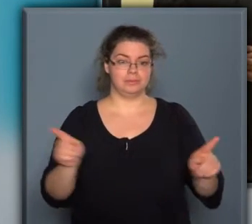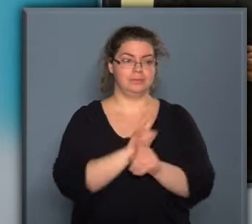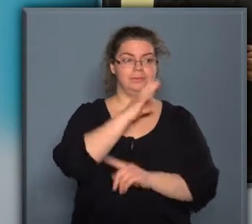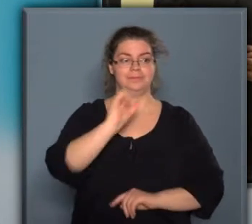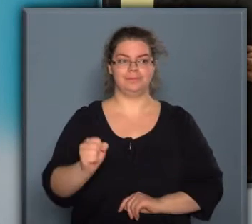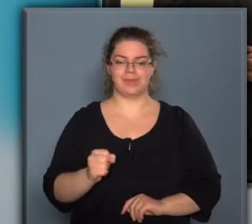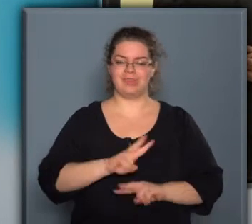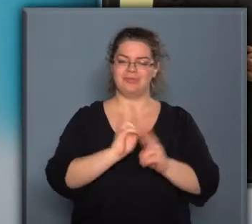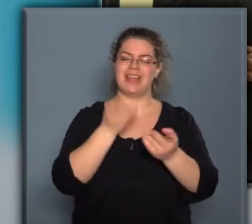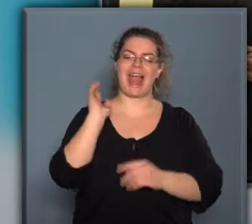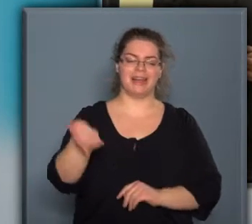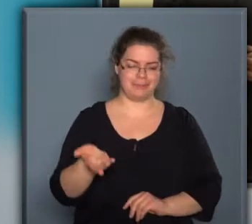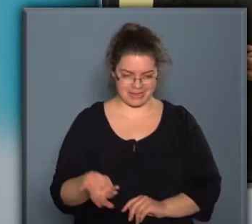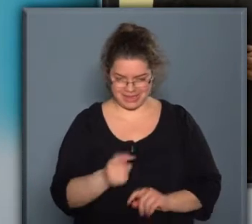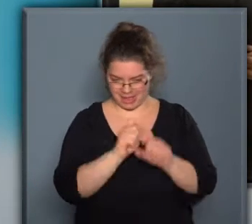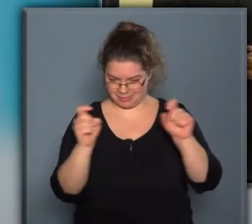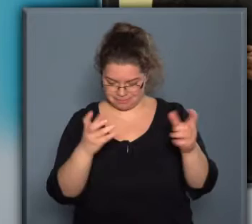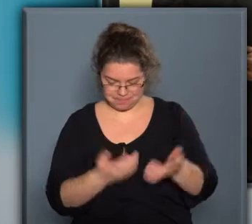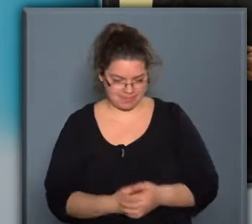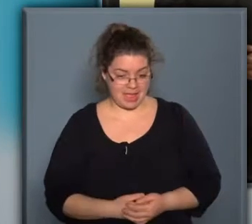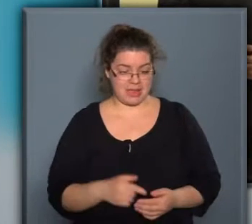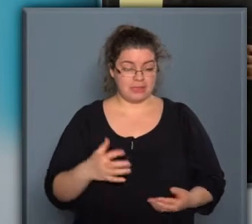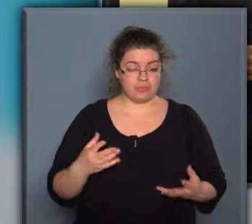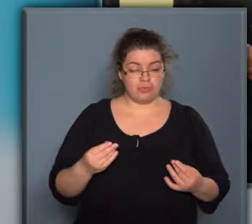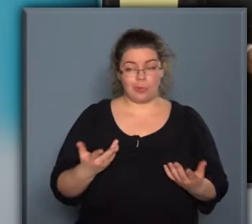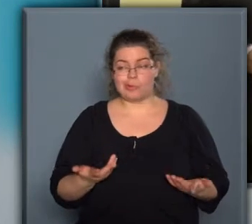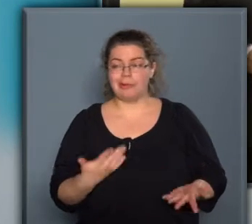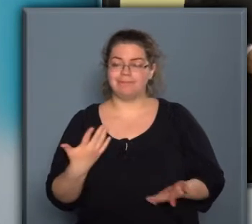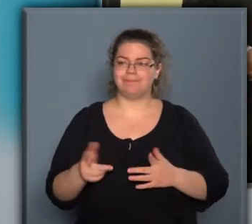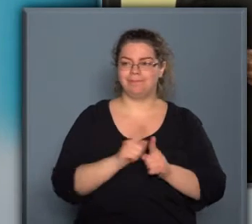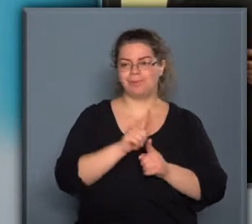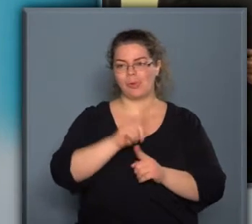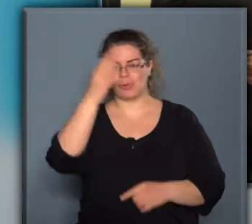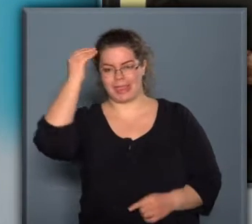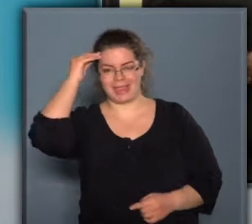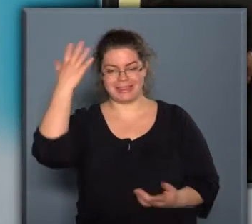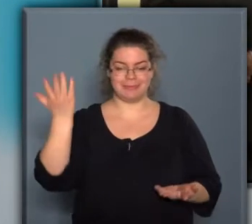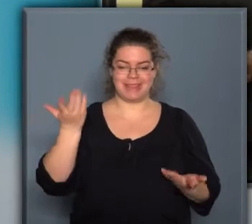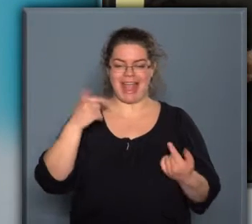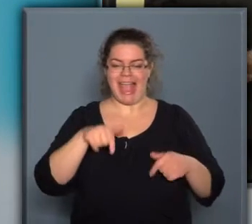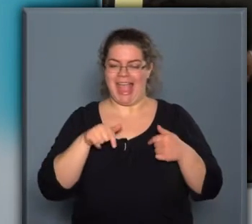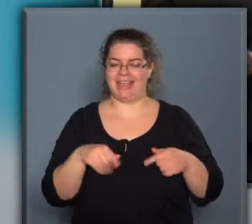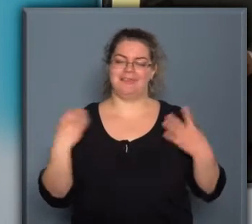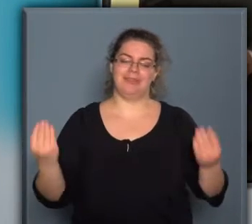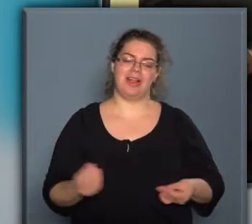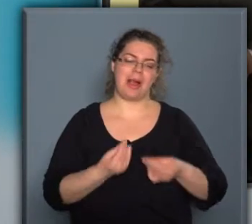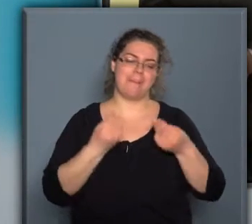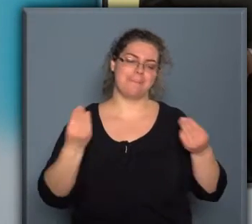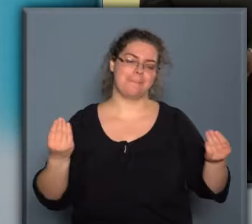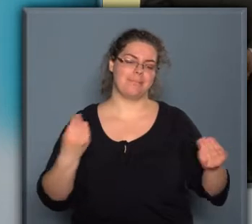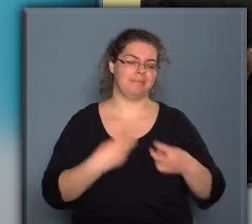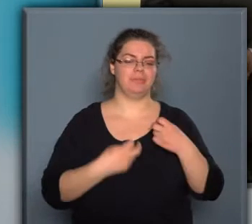rögtön rávágtam, hogy világgá megyek. Most ezt sokan esetleg úgy értelmezik, hogy hát ez valami